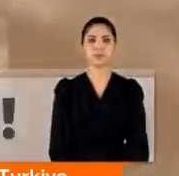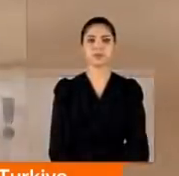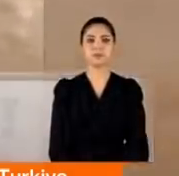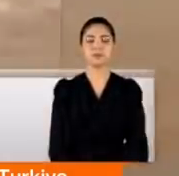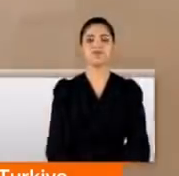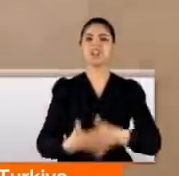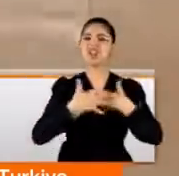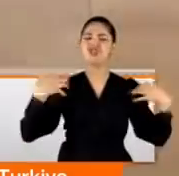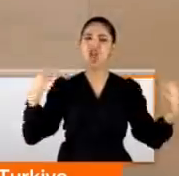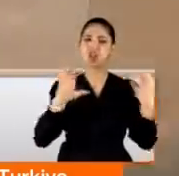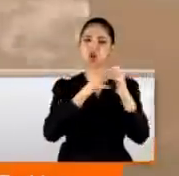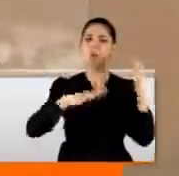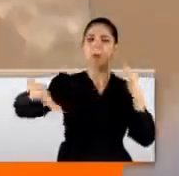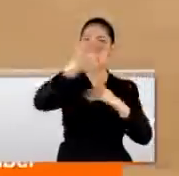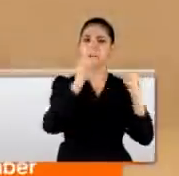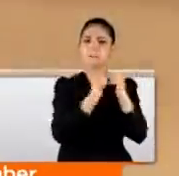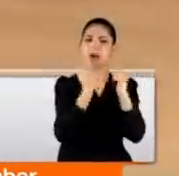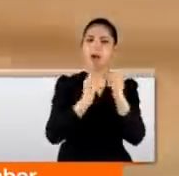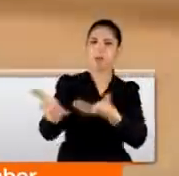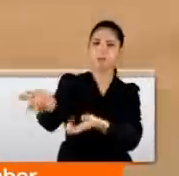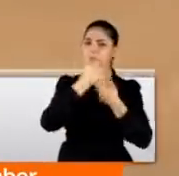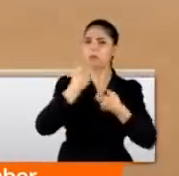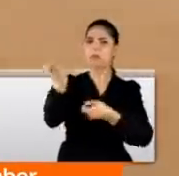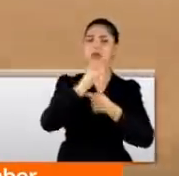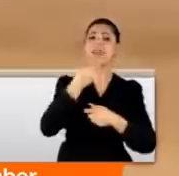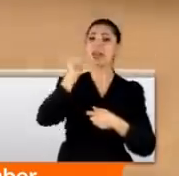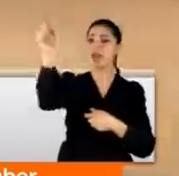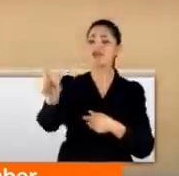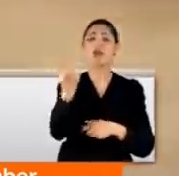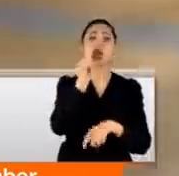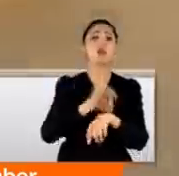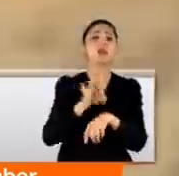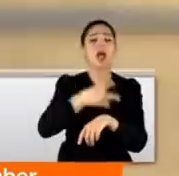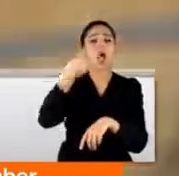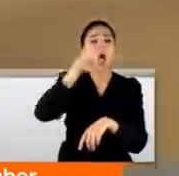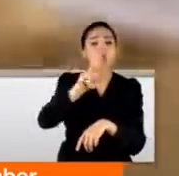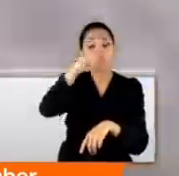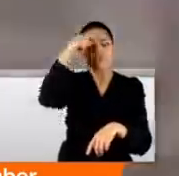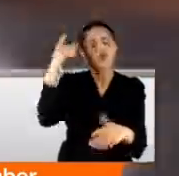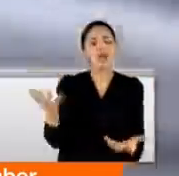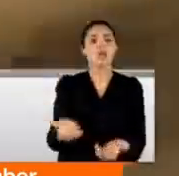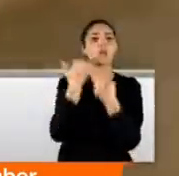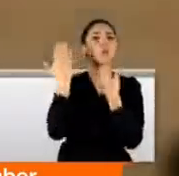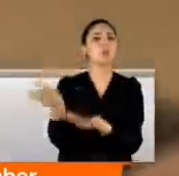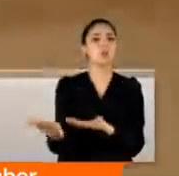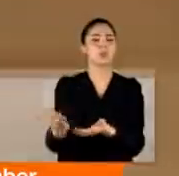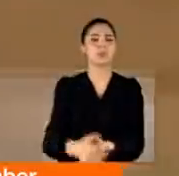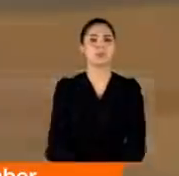Cesur grup el birliğiyle onu kenara çıkardı. Genç ölümün eşiğinden kurtulabildiği için şanslıydı.